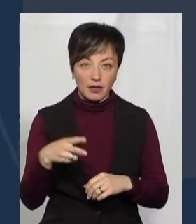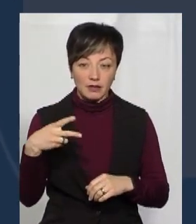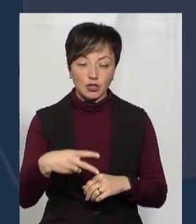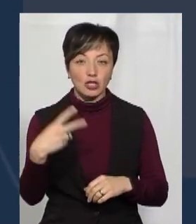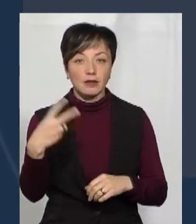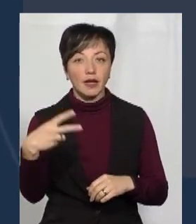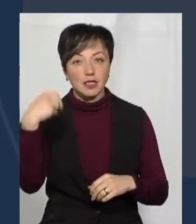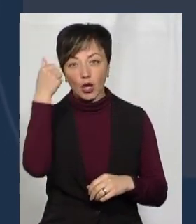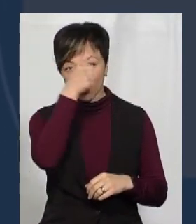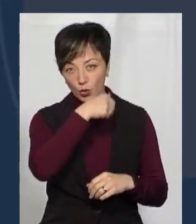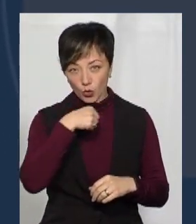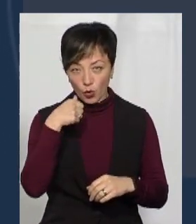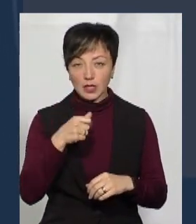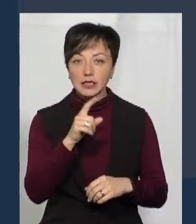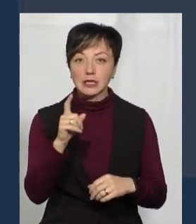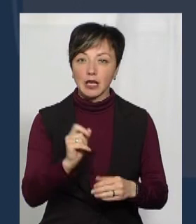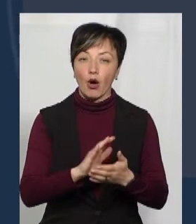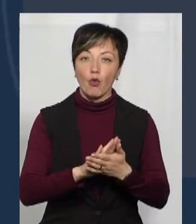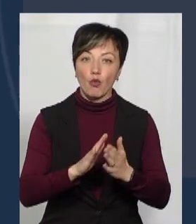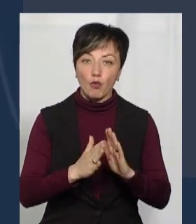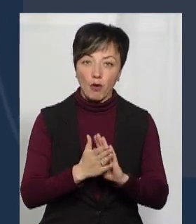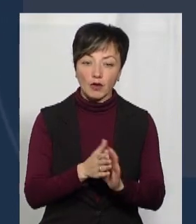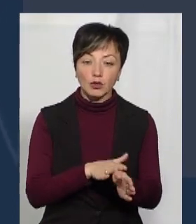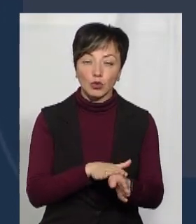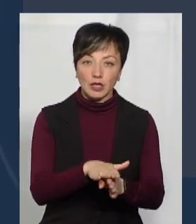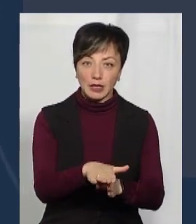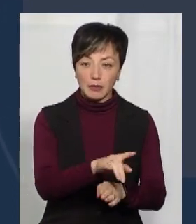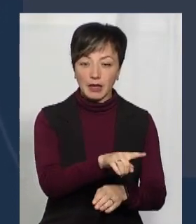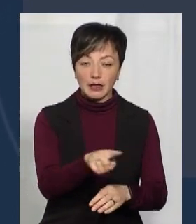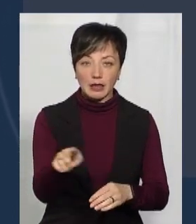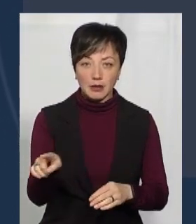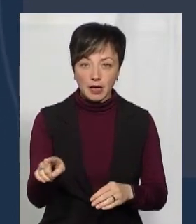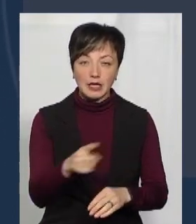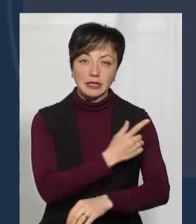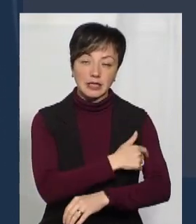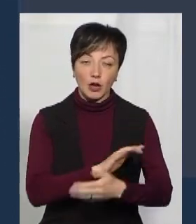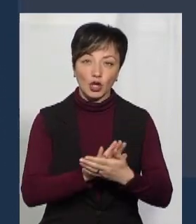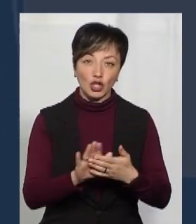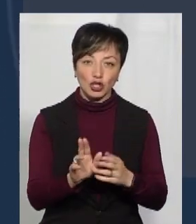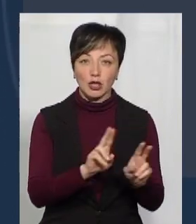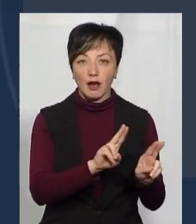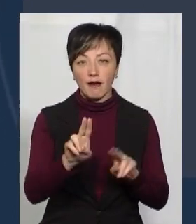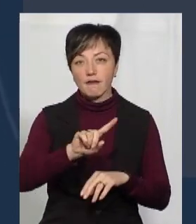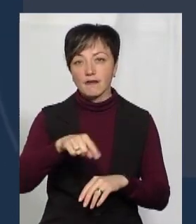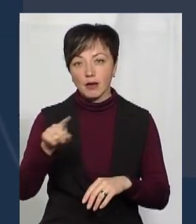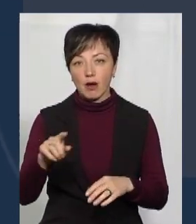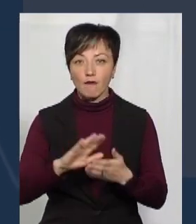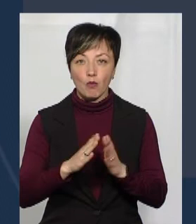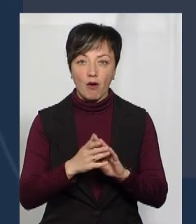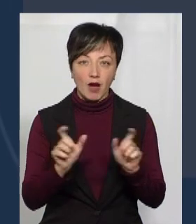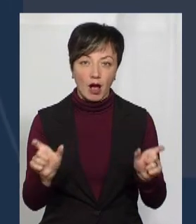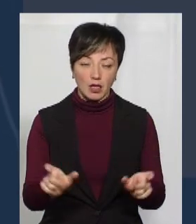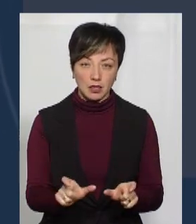року за умови їх дотримання ними санітарно-гігієнічних вимог в умовах карантину.